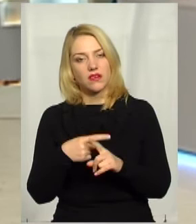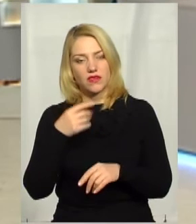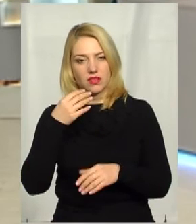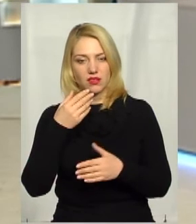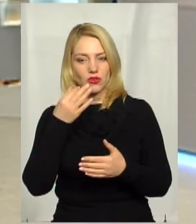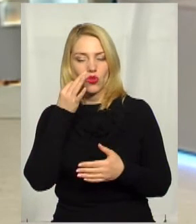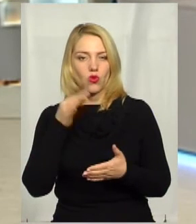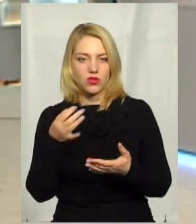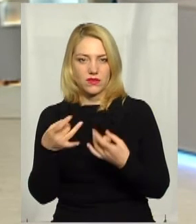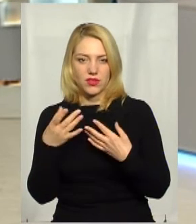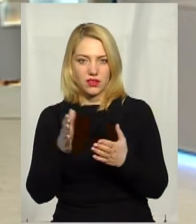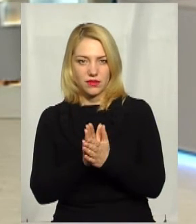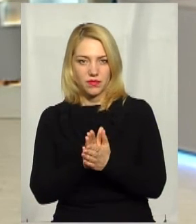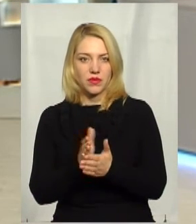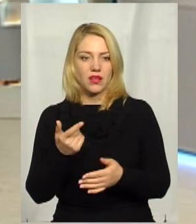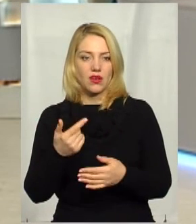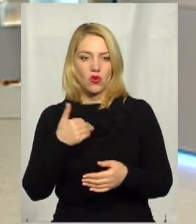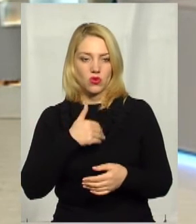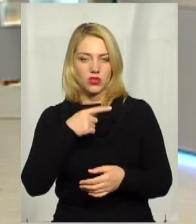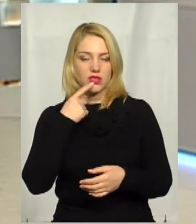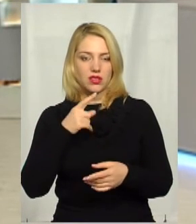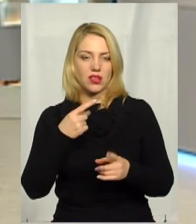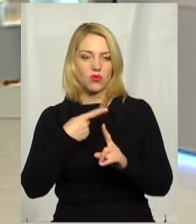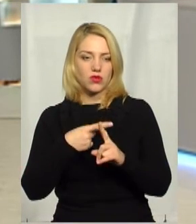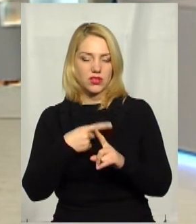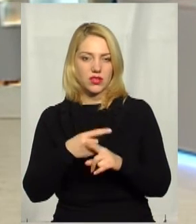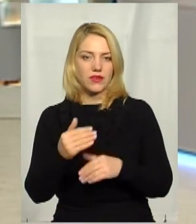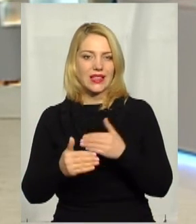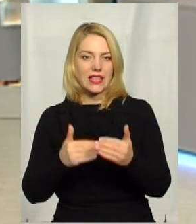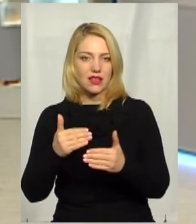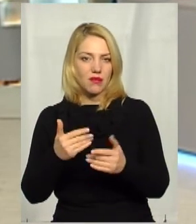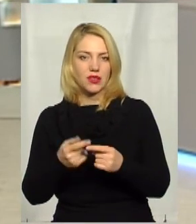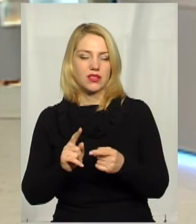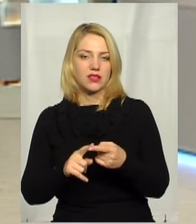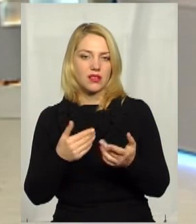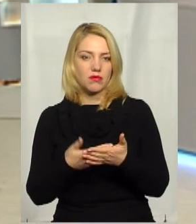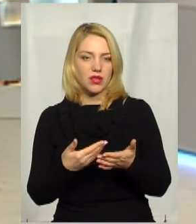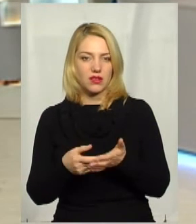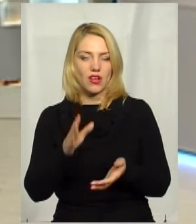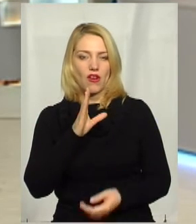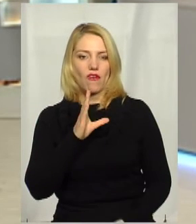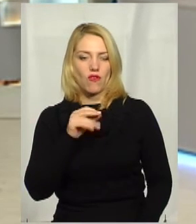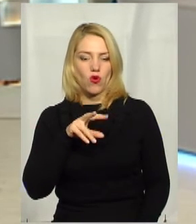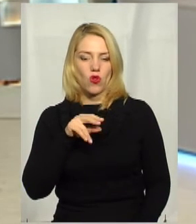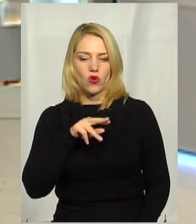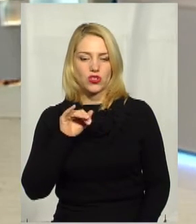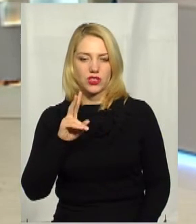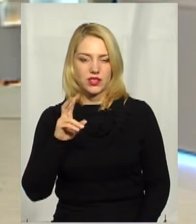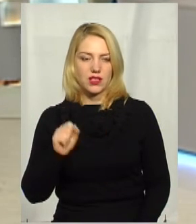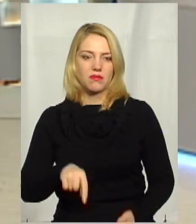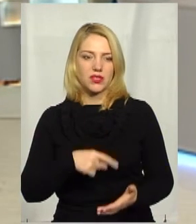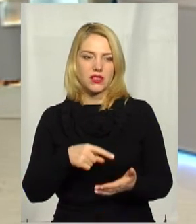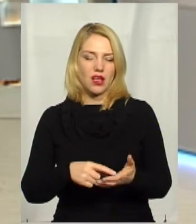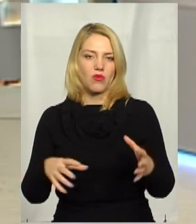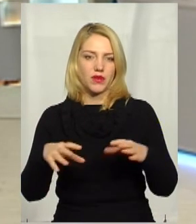досвід. Хочеться зазначити таку позитивну динаміку. Це, наприклад, Волочіської міської об'єднаної